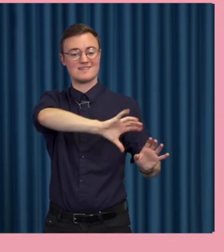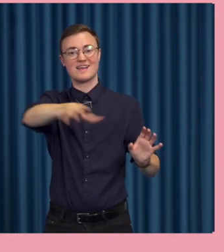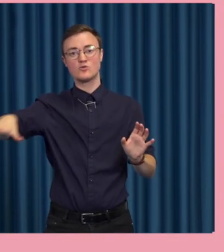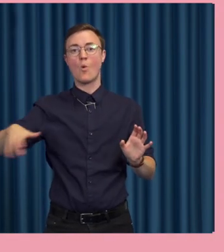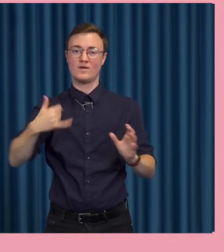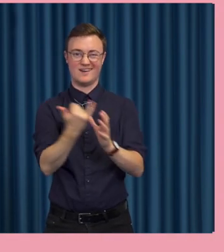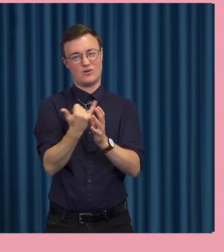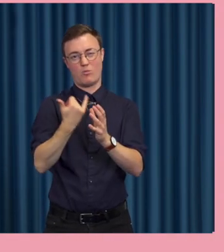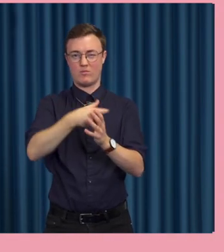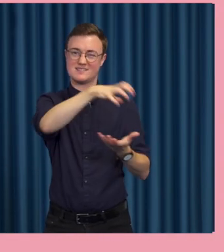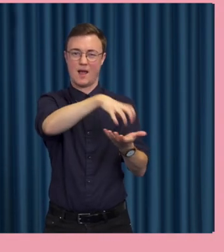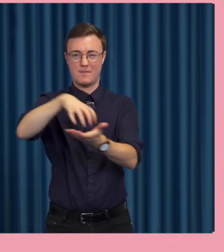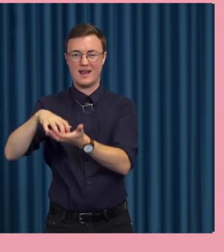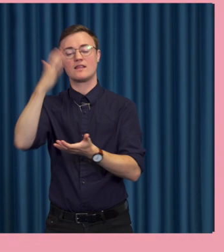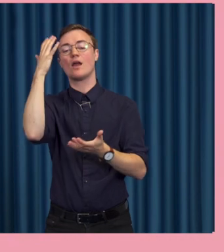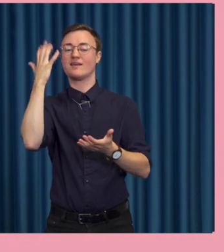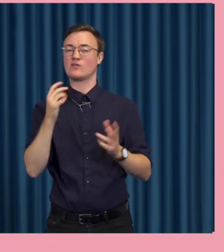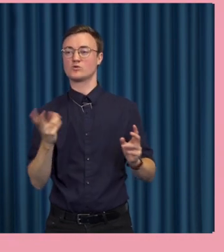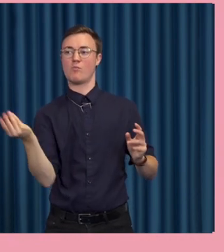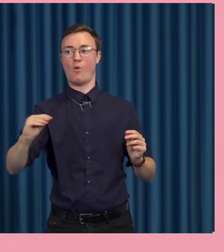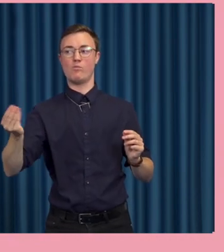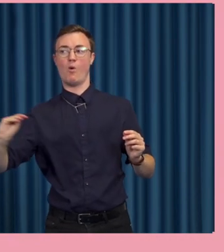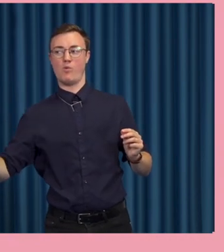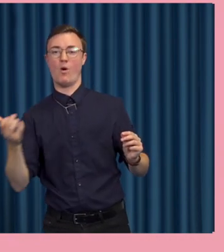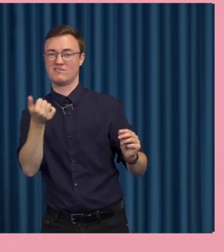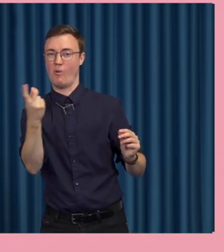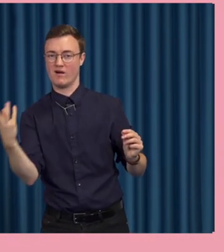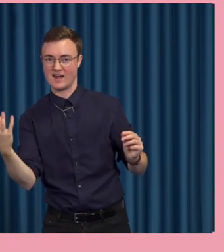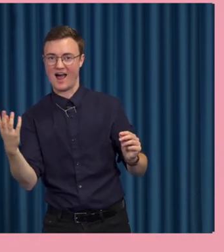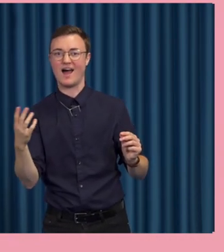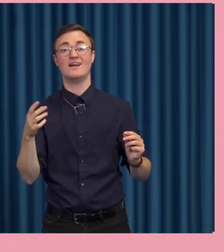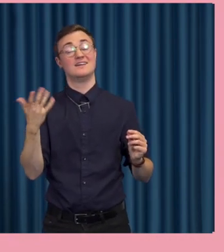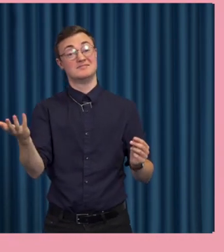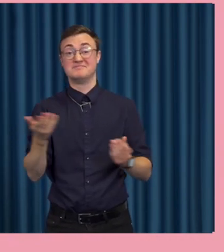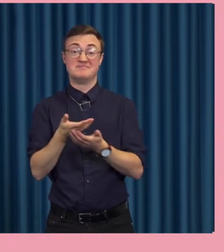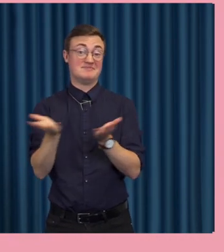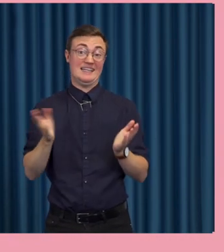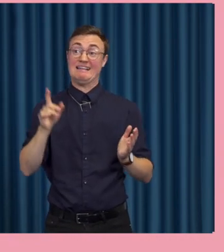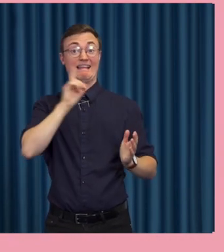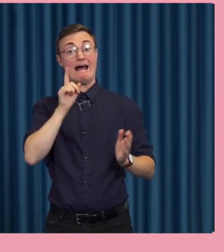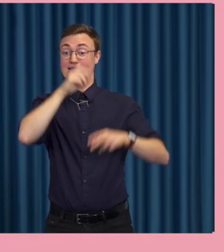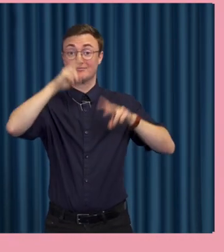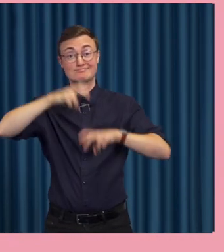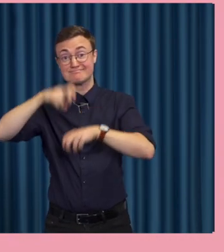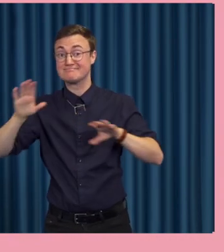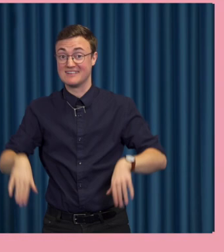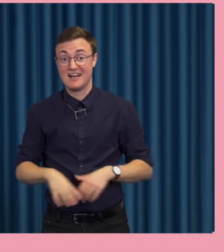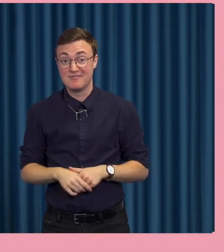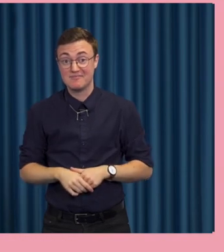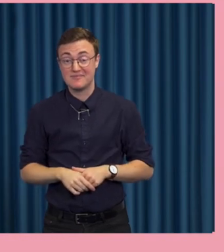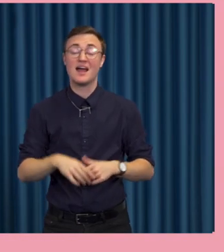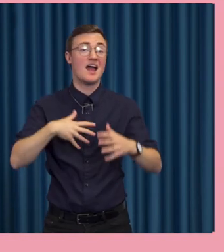sektorer i samhället och där kan man också lägga till ett par sektorer som man också inte antar titta på. Det har ju även liksom med